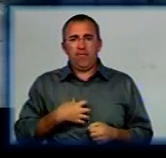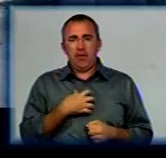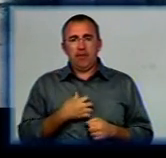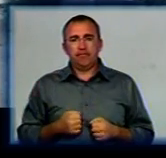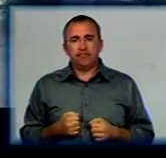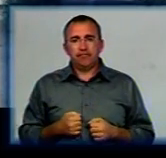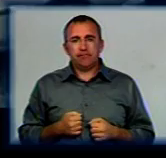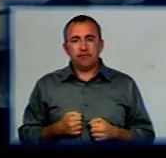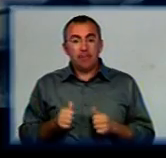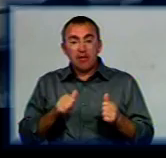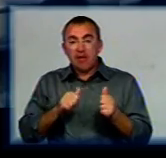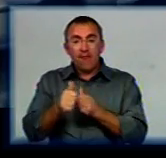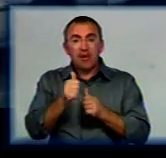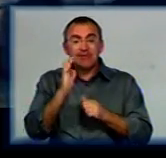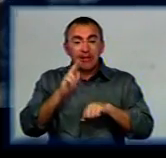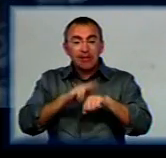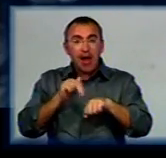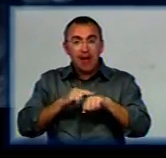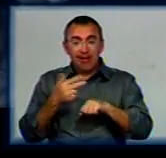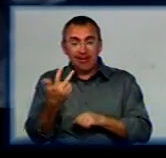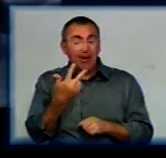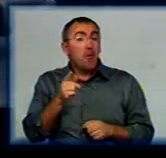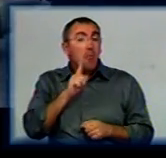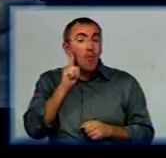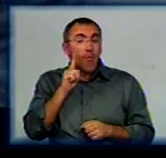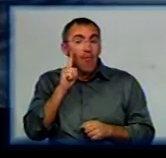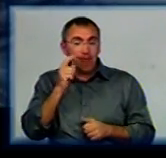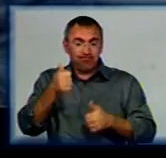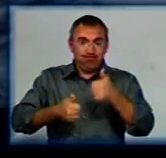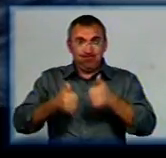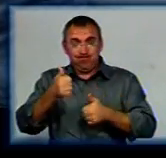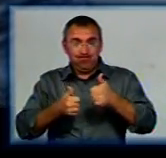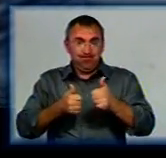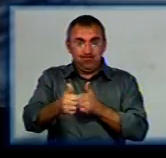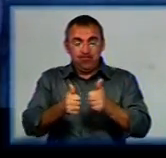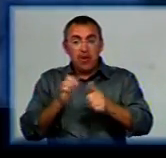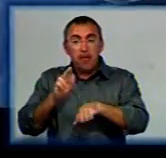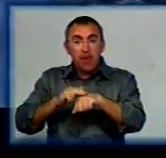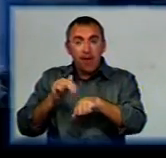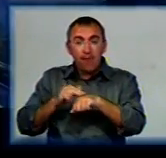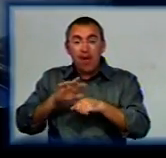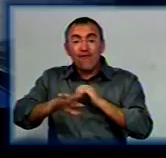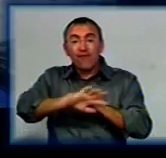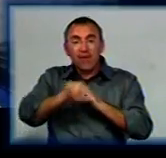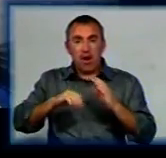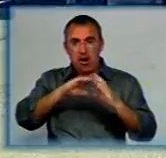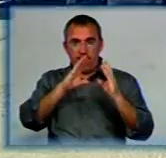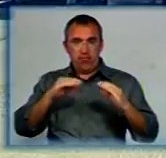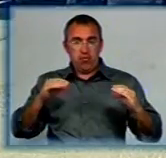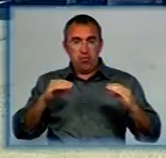На випередки з даїшниками. Тріця молодиків влаштувала перегони з правоохоронцями на викраденому авто.